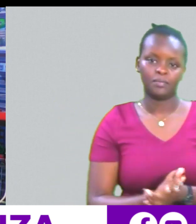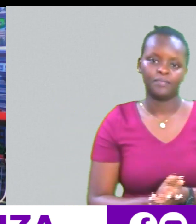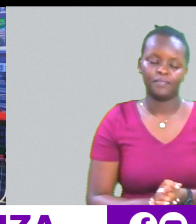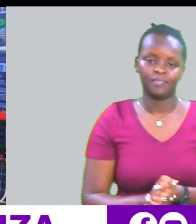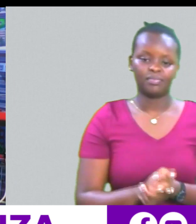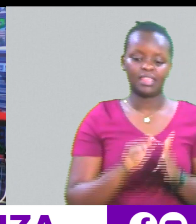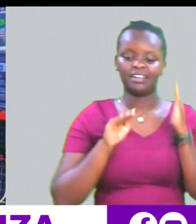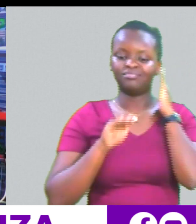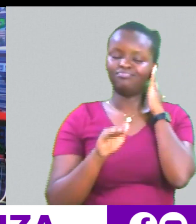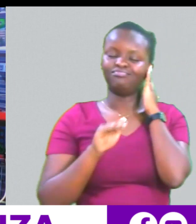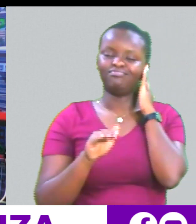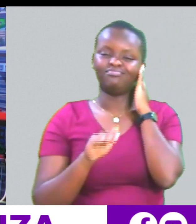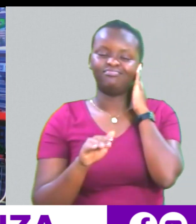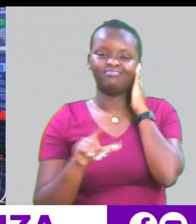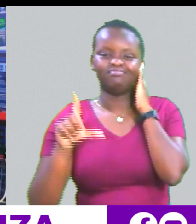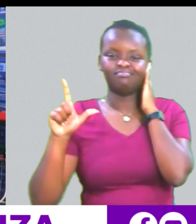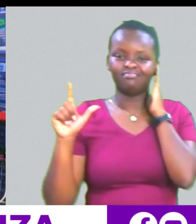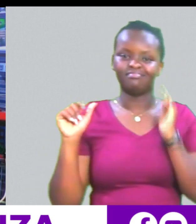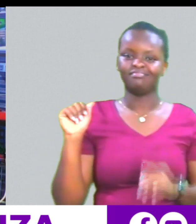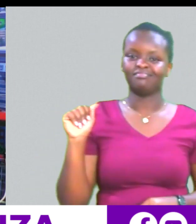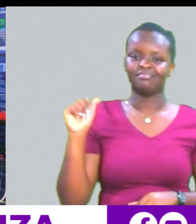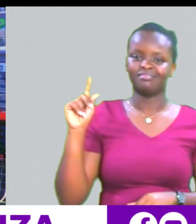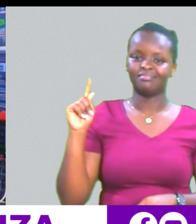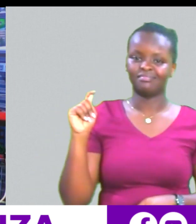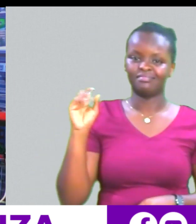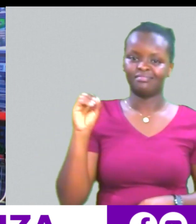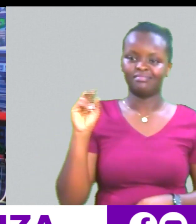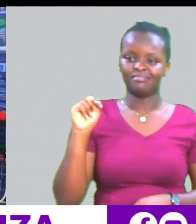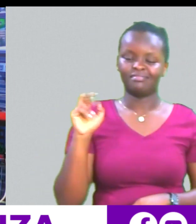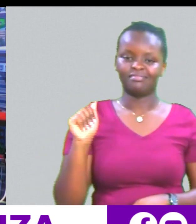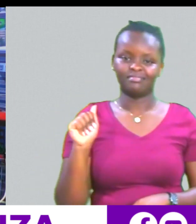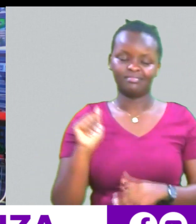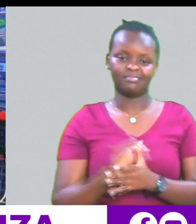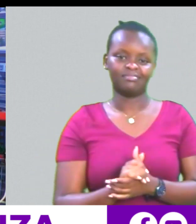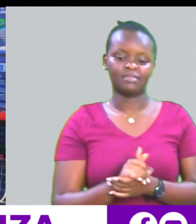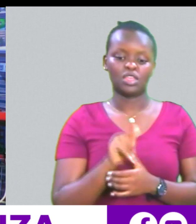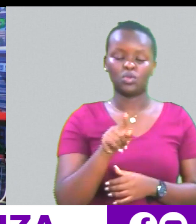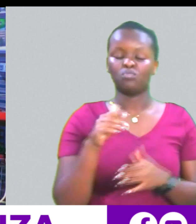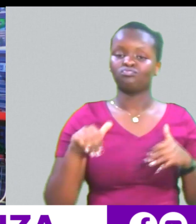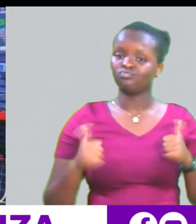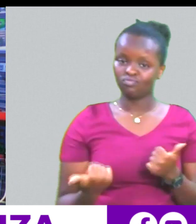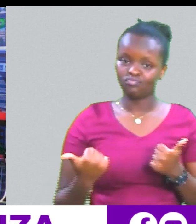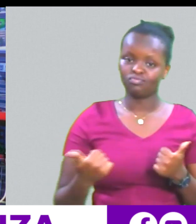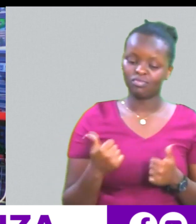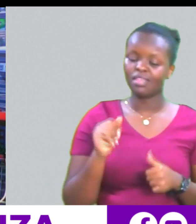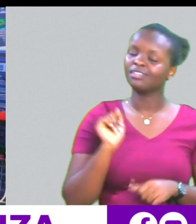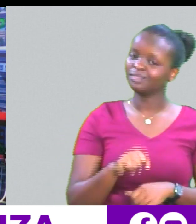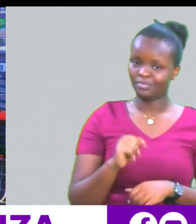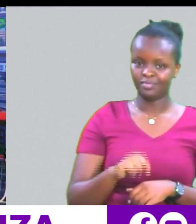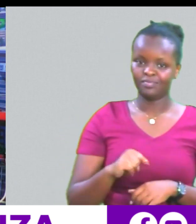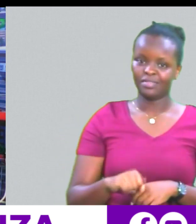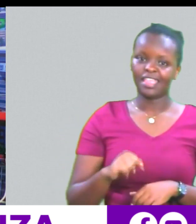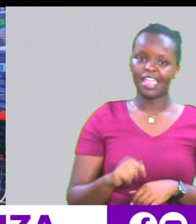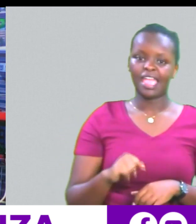DJ, ni DJ ila tuna Underschool Kenya Umakua fiti? Mini makua fiti Viki yangu